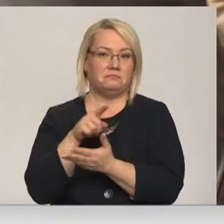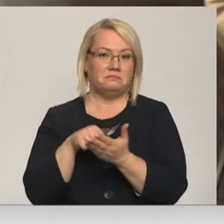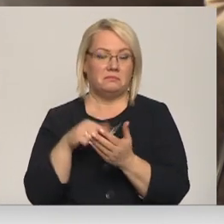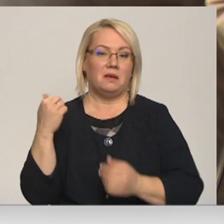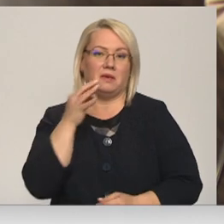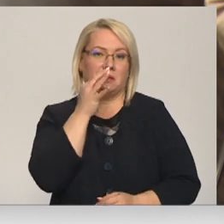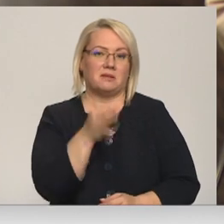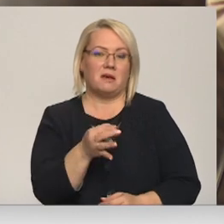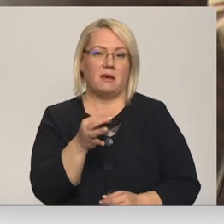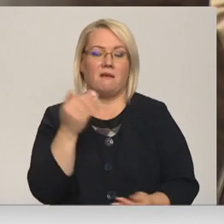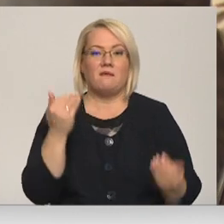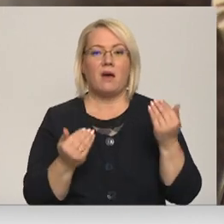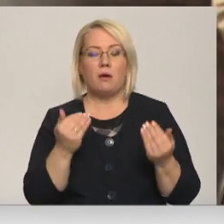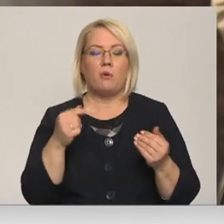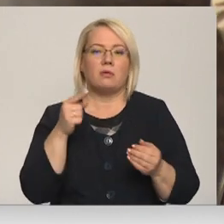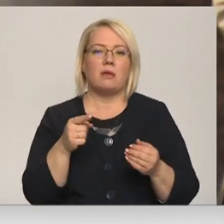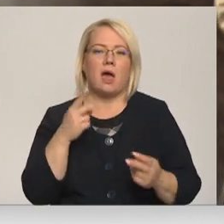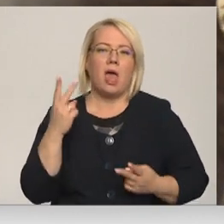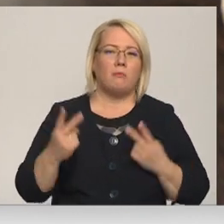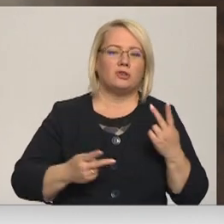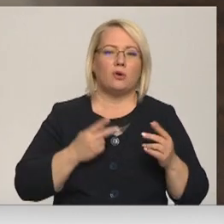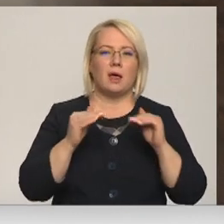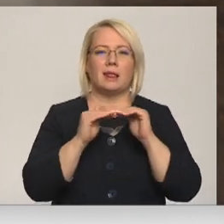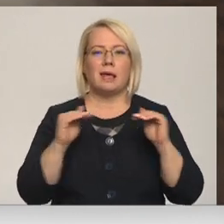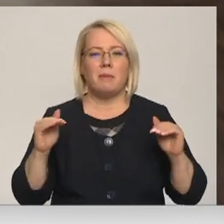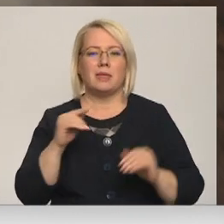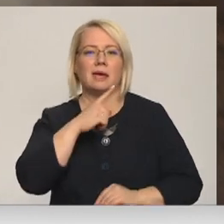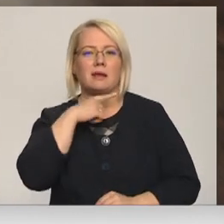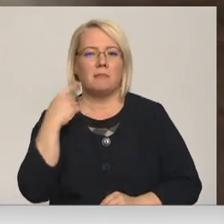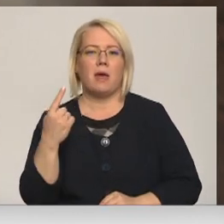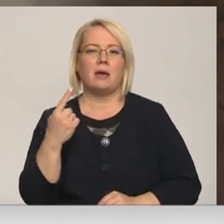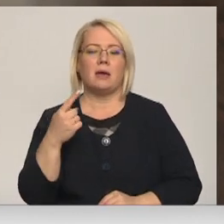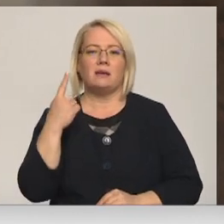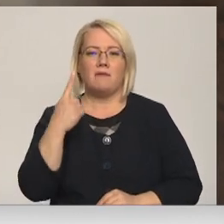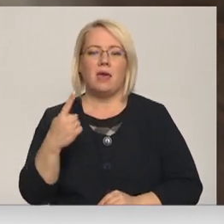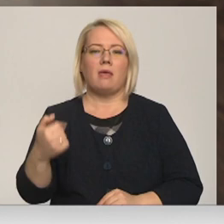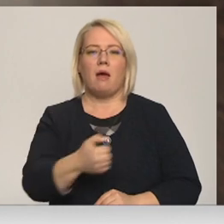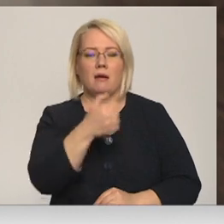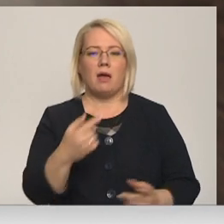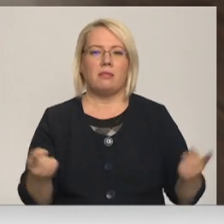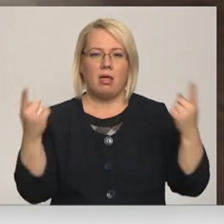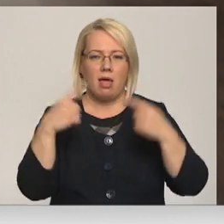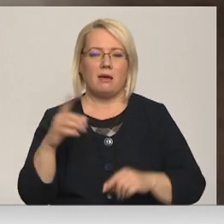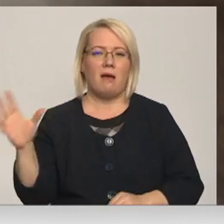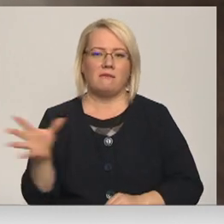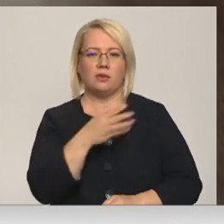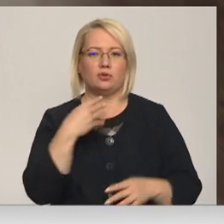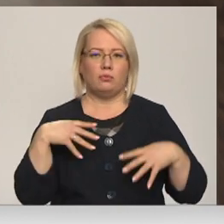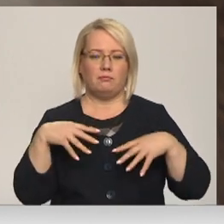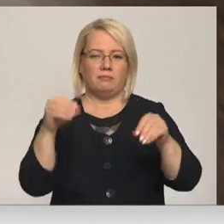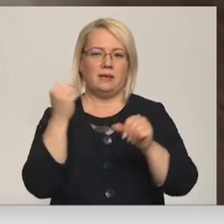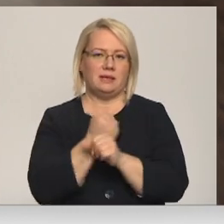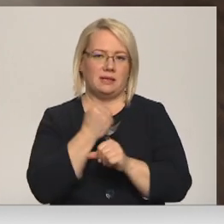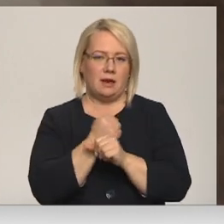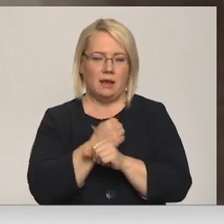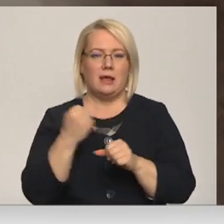Kaut kā varbūt tādā emocionālā līmenī gribējās vienā gada laikā to visu izdarīt. Gan